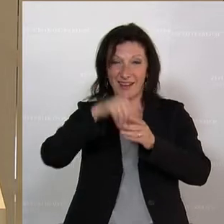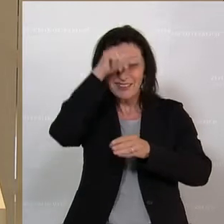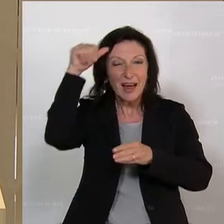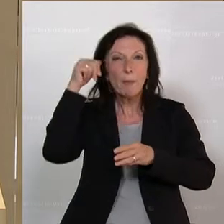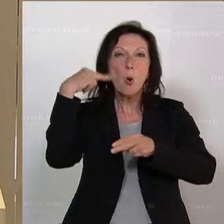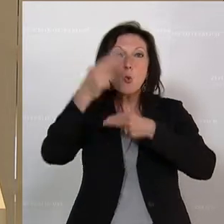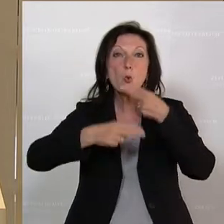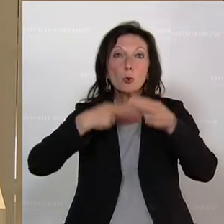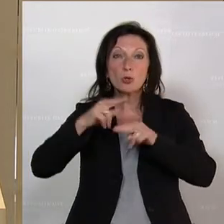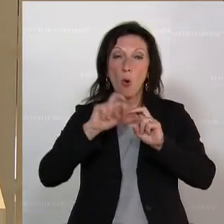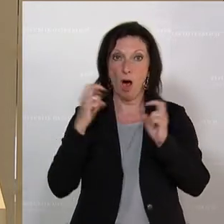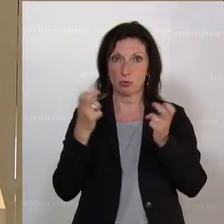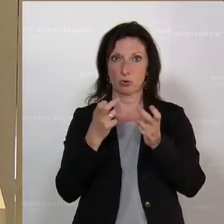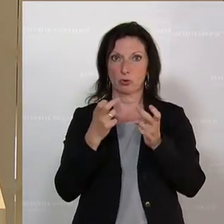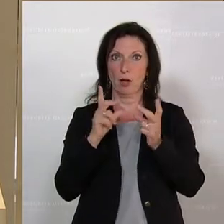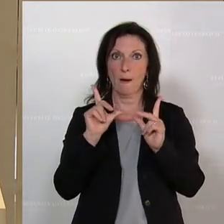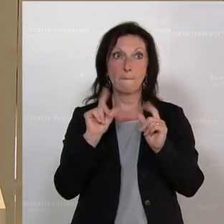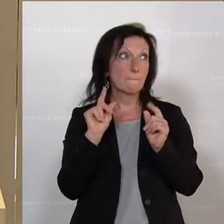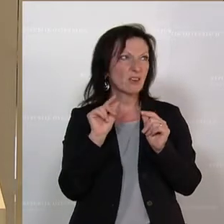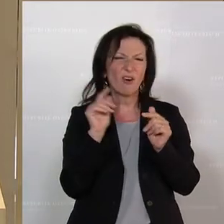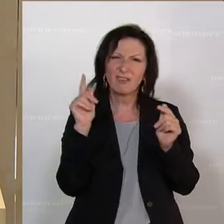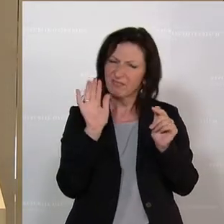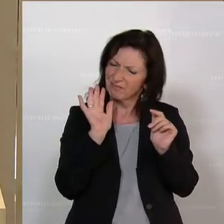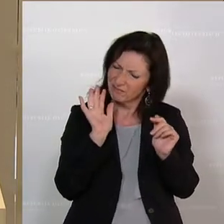großartige Arbeit leistet.